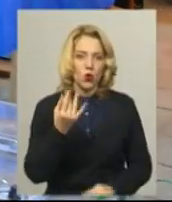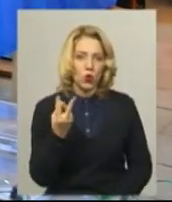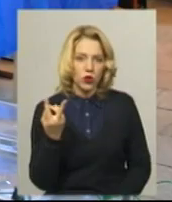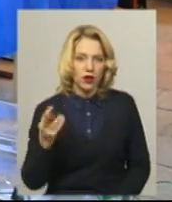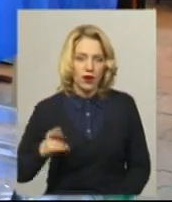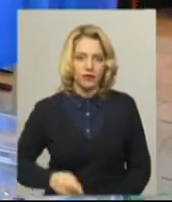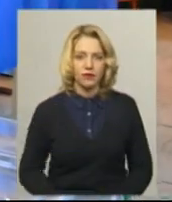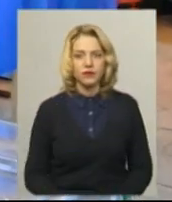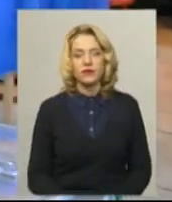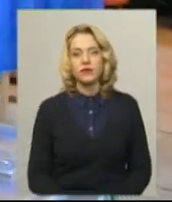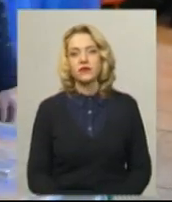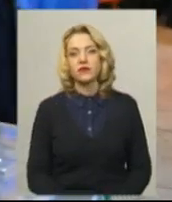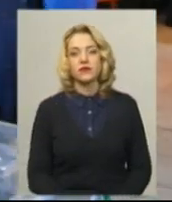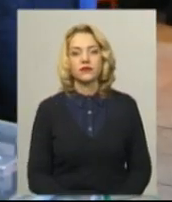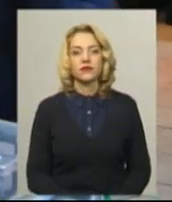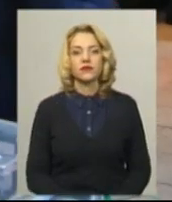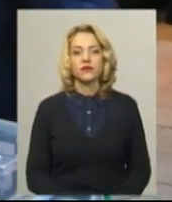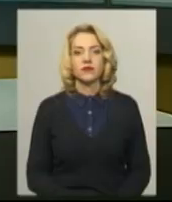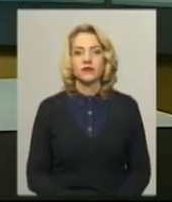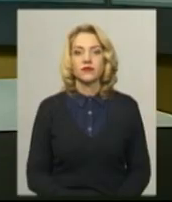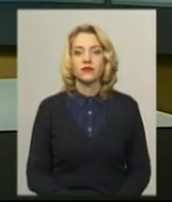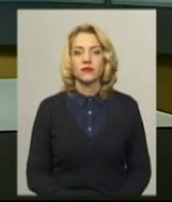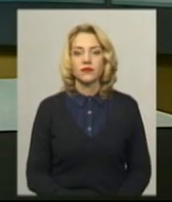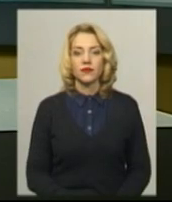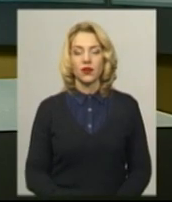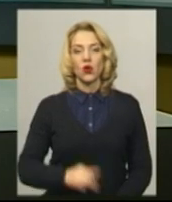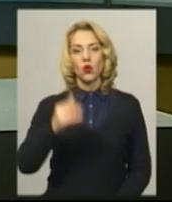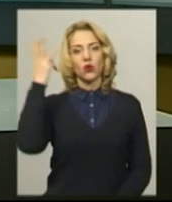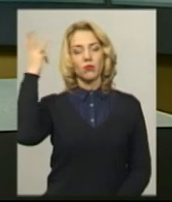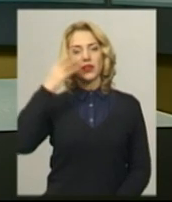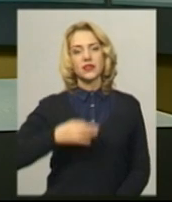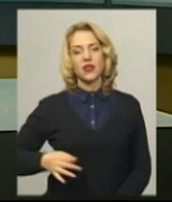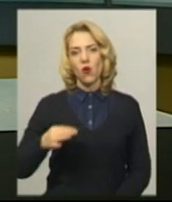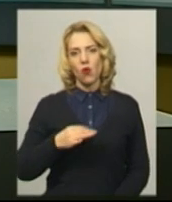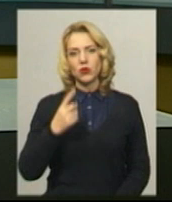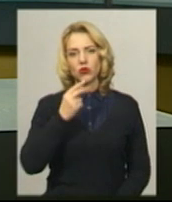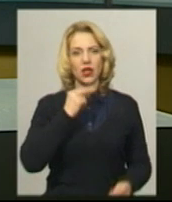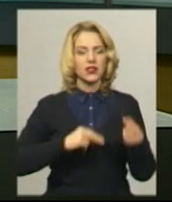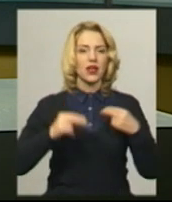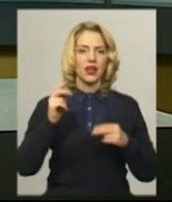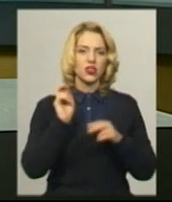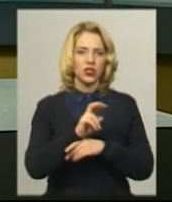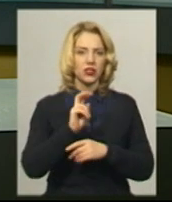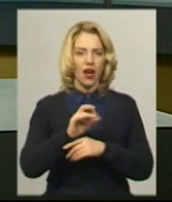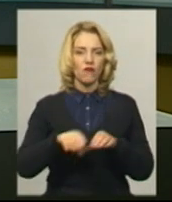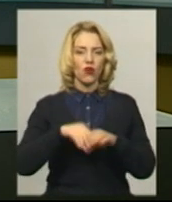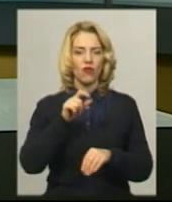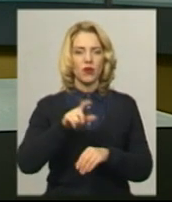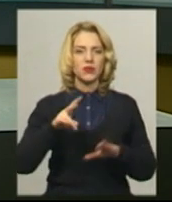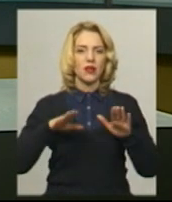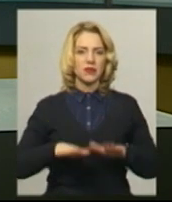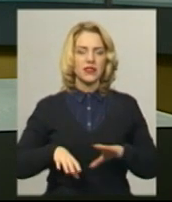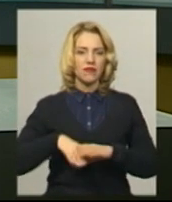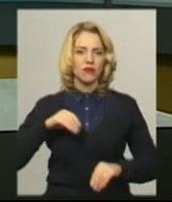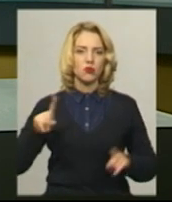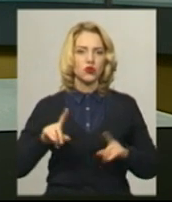новини на Суспільному, Хмельниччина. У Хмельницькій області одна з найкращих явок виборців на місцевих виборах,